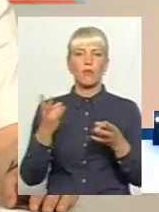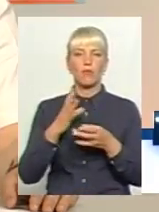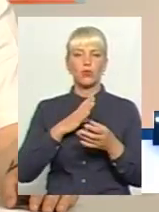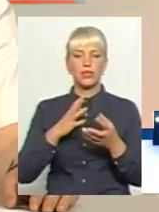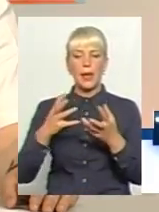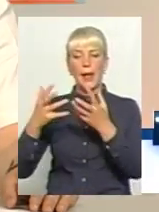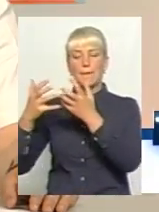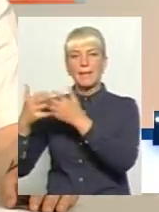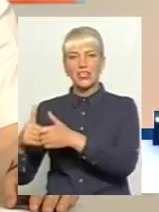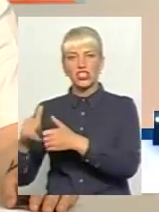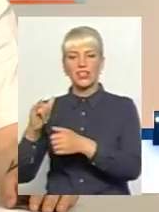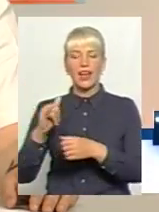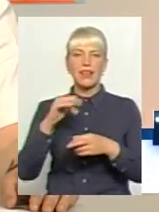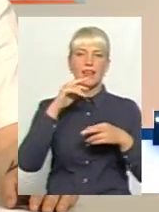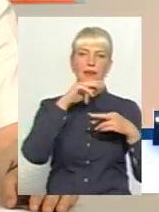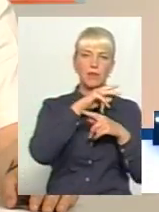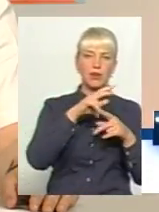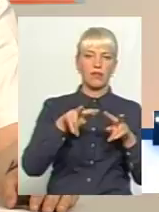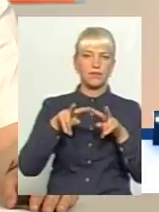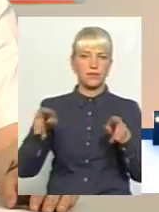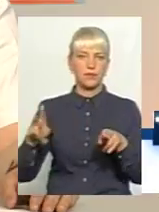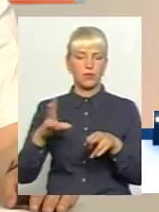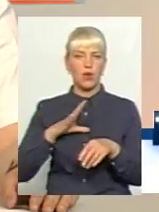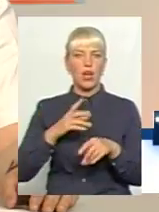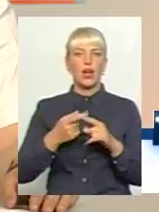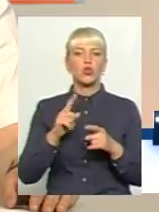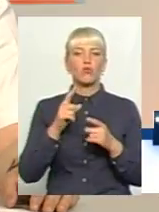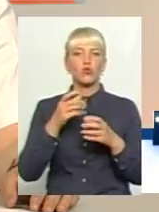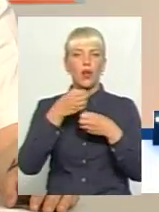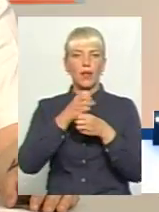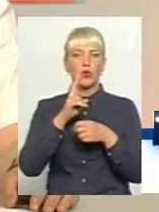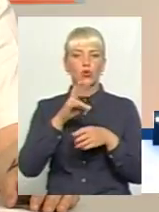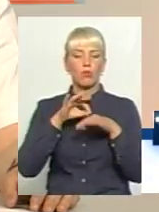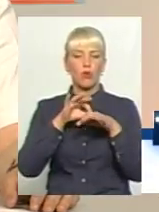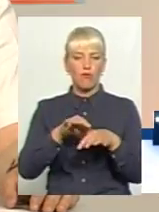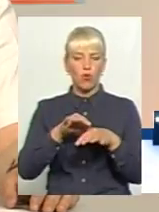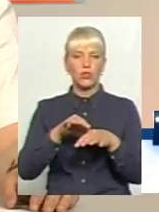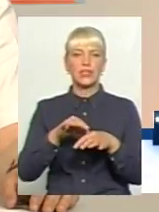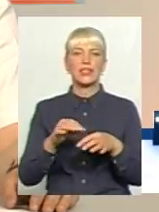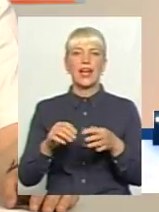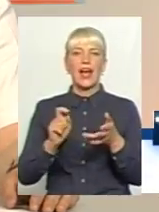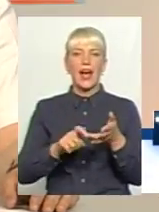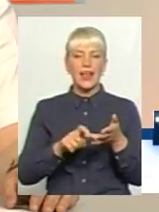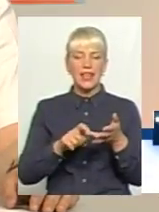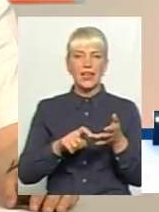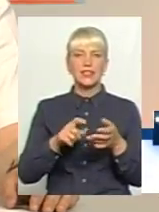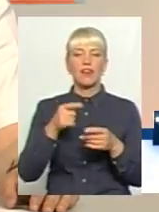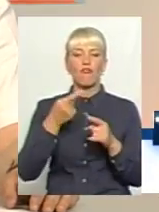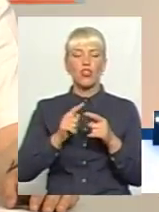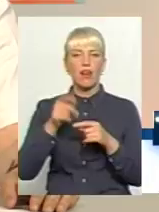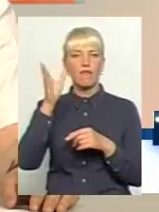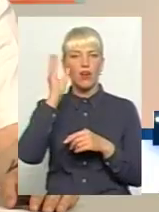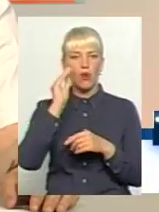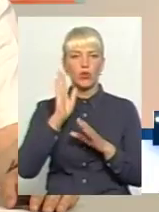має бути одній. Чому? Тому що лабораторія, яка проводить аналізи під час виробництва, дослідів і все остальне, вона враховує